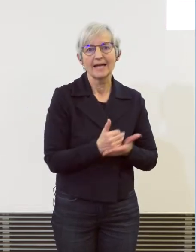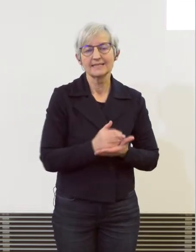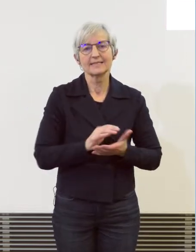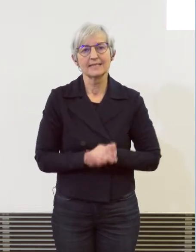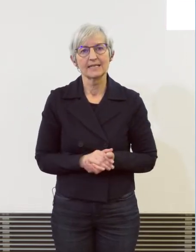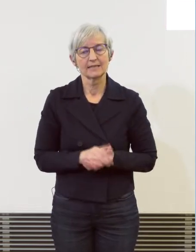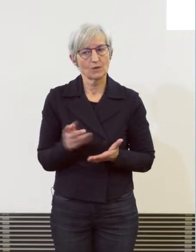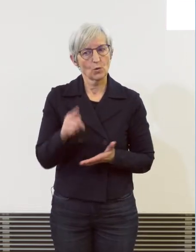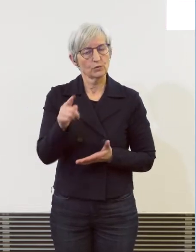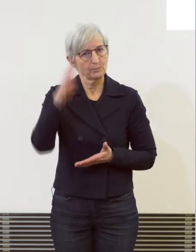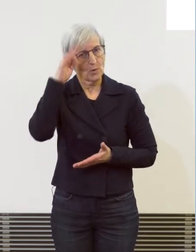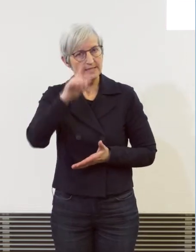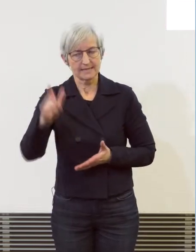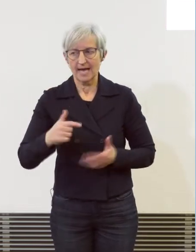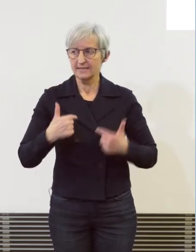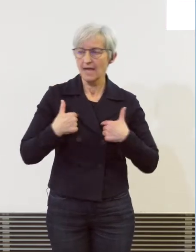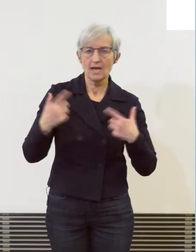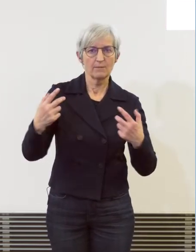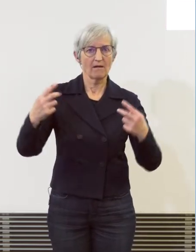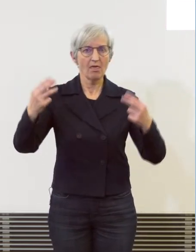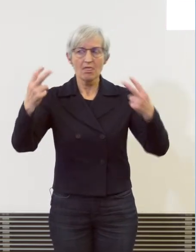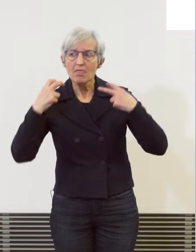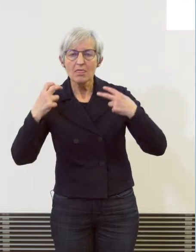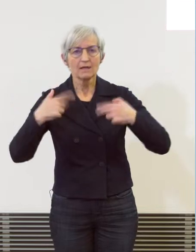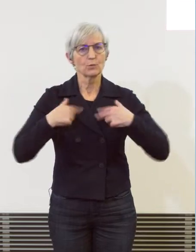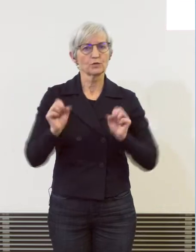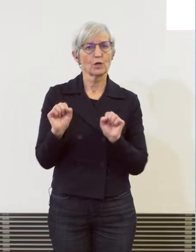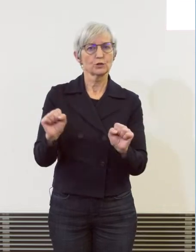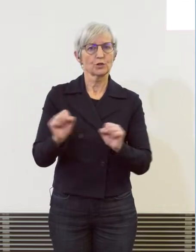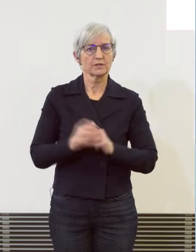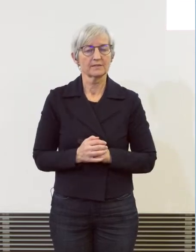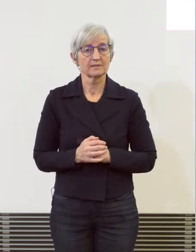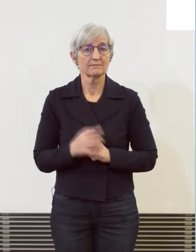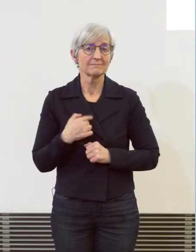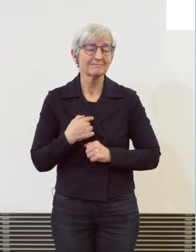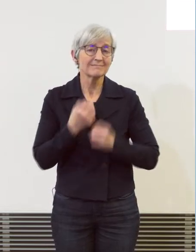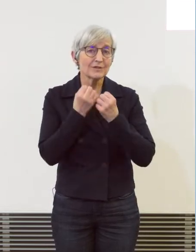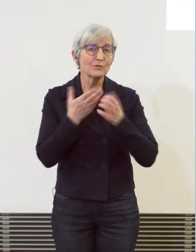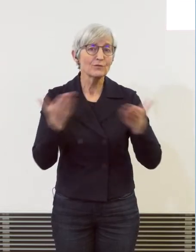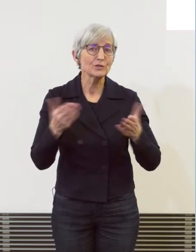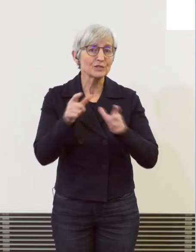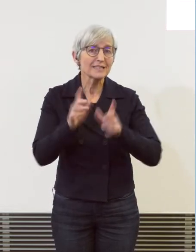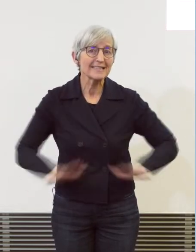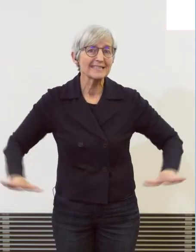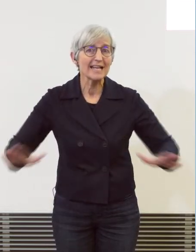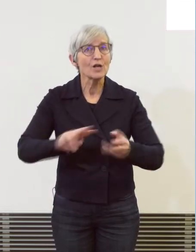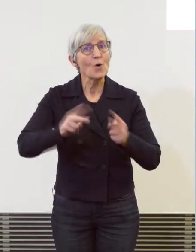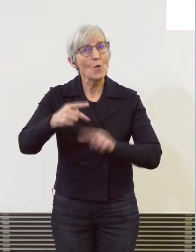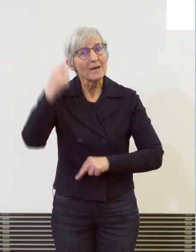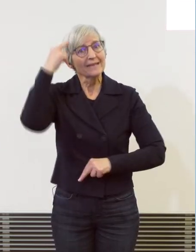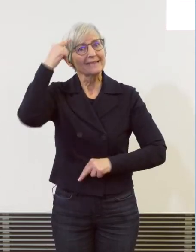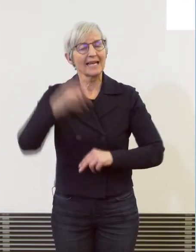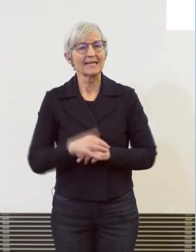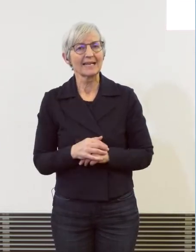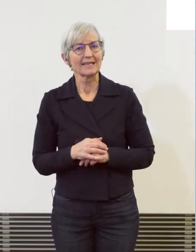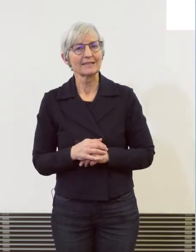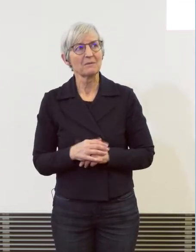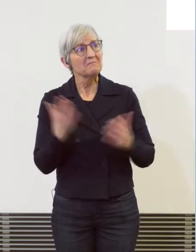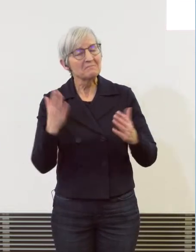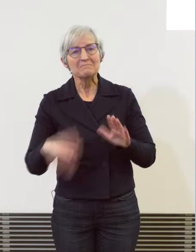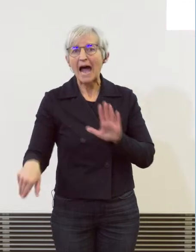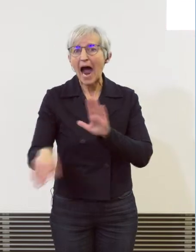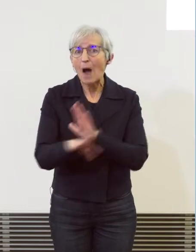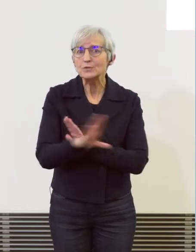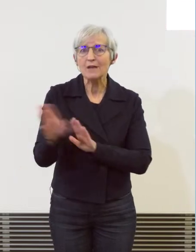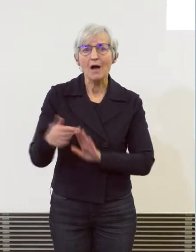Ich wünsche mir, da auch vielleicht ein Umdenken in der Gesellschaft stattfinden würde. Bewaffnet in Ausgang zu gehen ist nicht